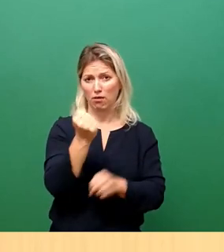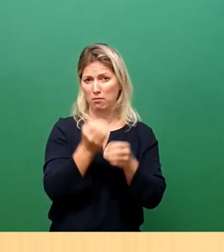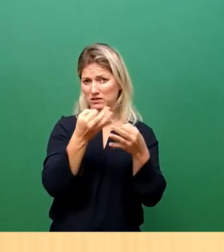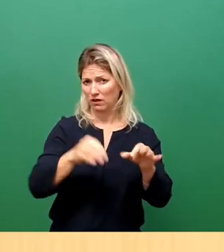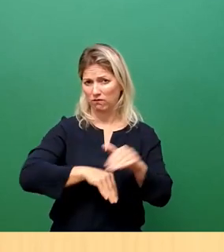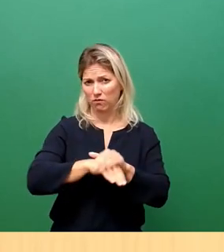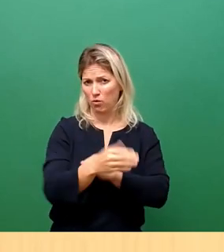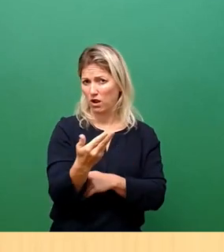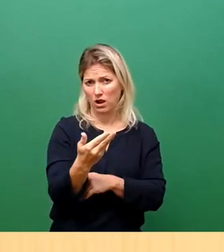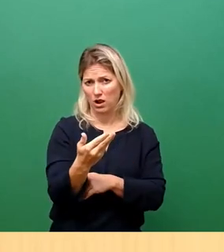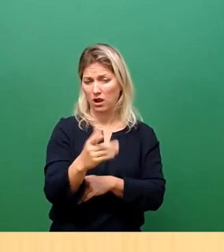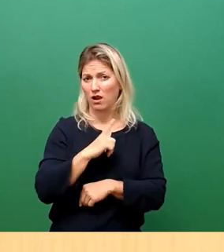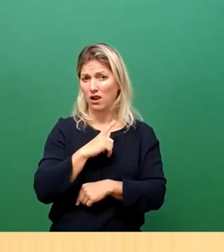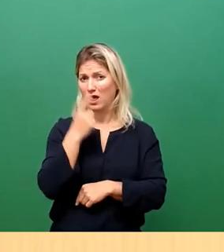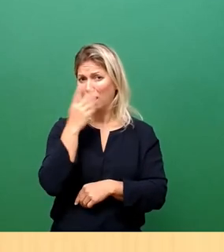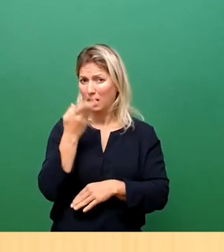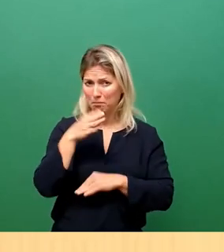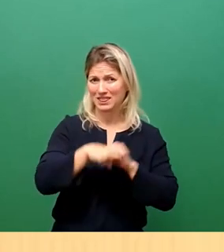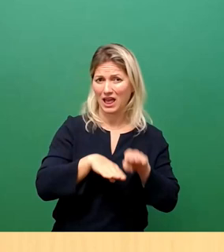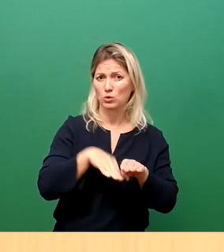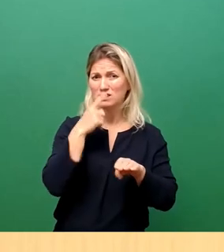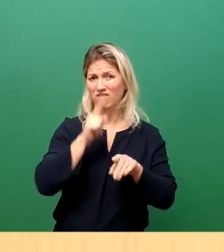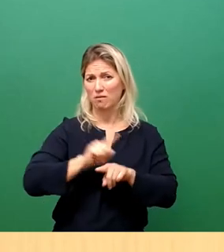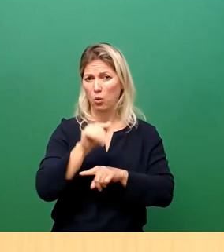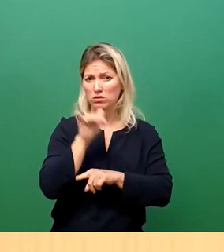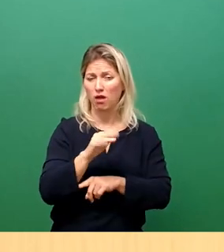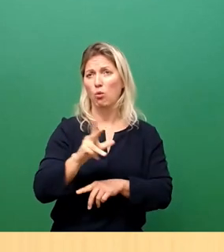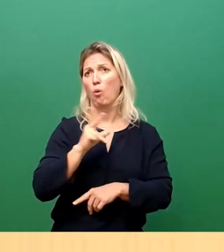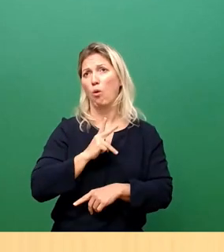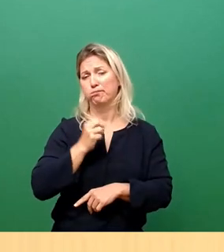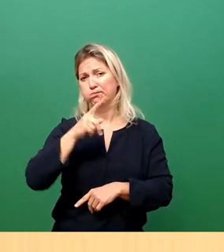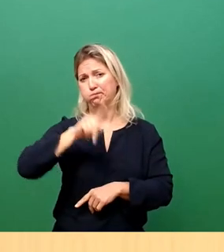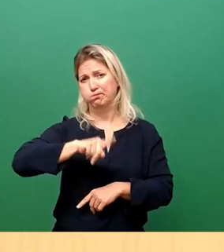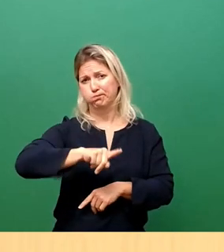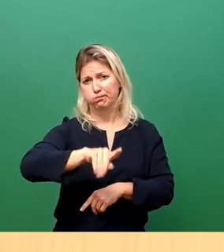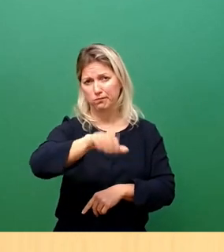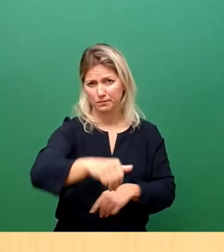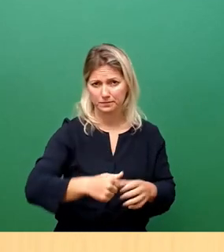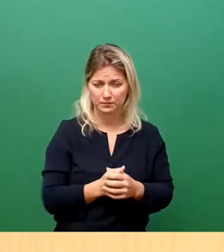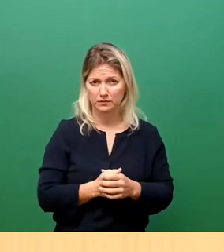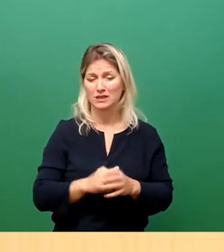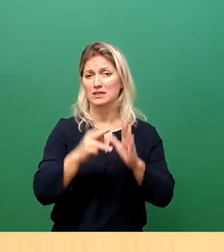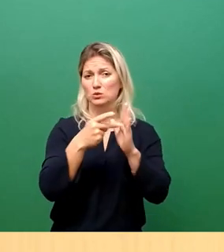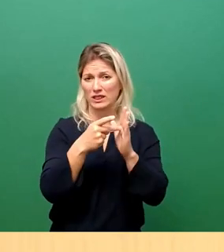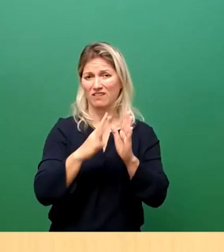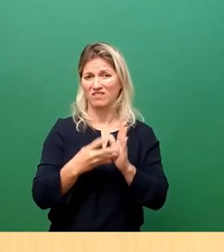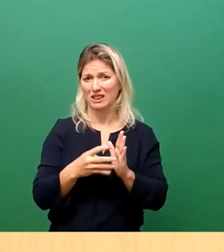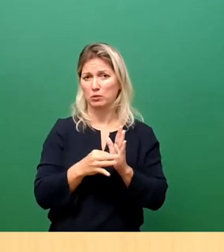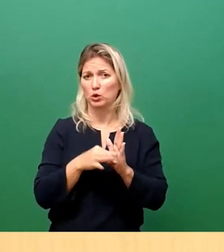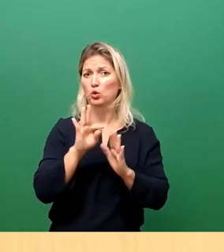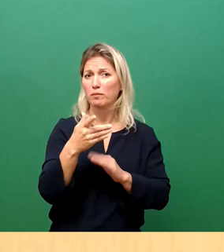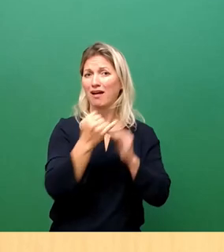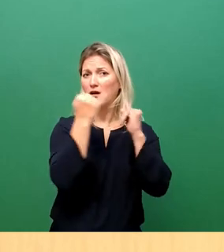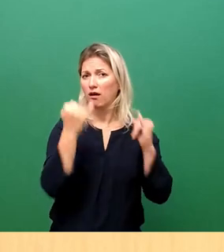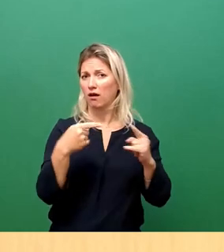möglicherweise erste Betretungsverbote gibt, dauert es vermutlich noch ein paar Monate. Punkt 2 und 4. Zur Arbeitsfähigkeit der Einrichtung und dem